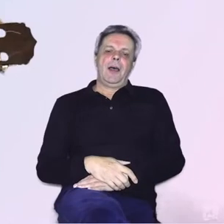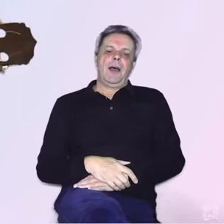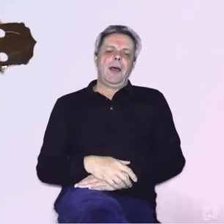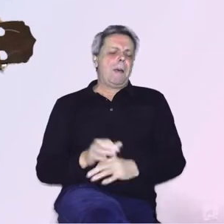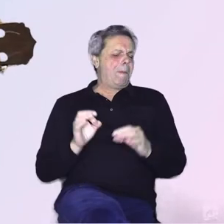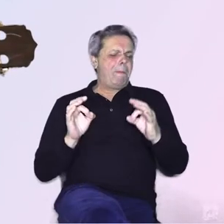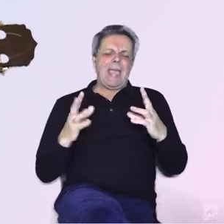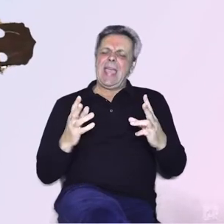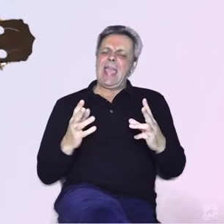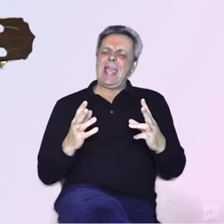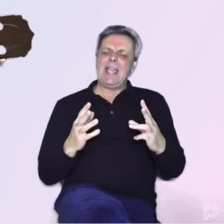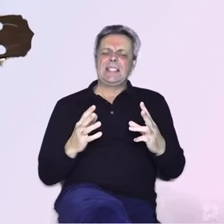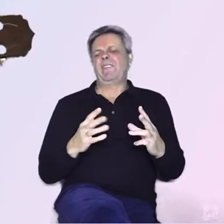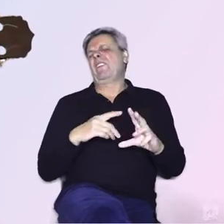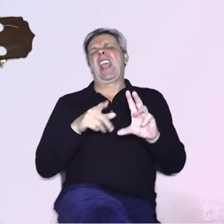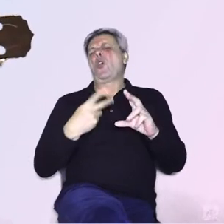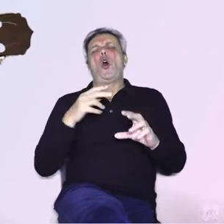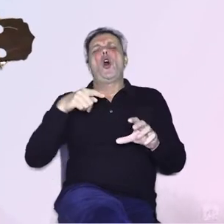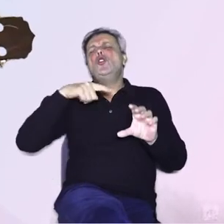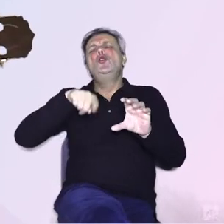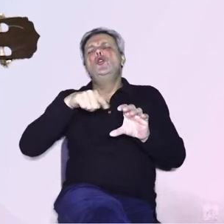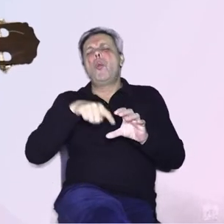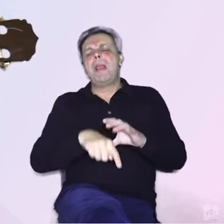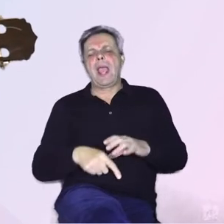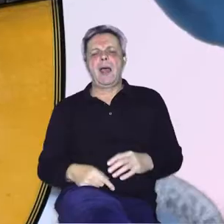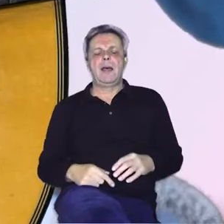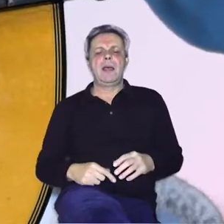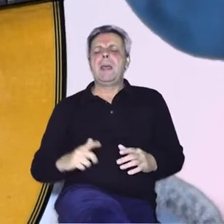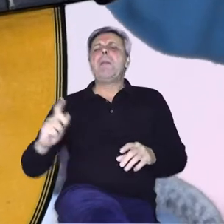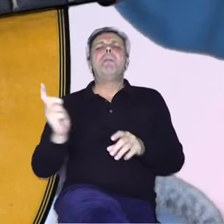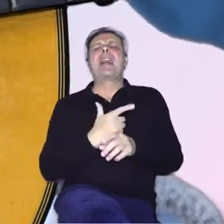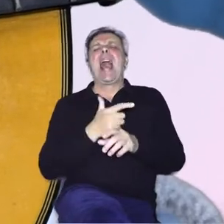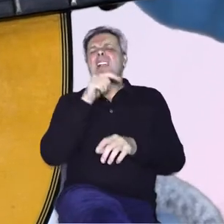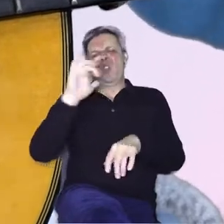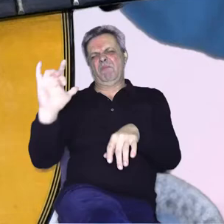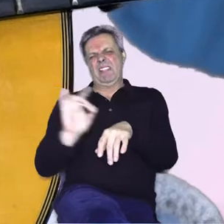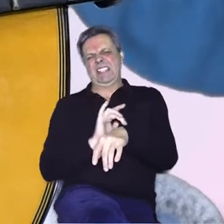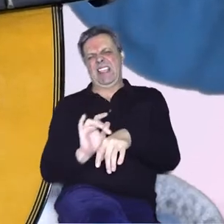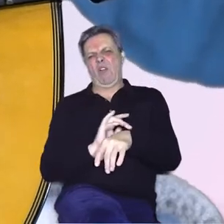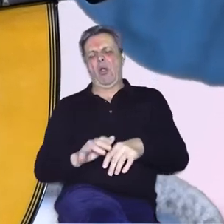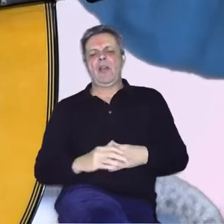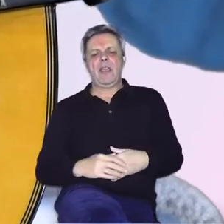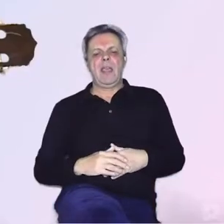bez vljedno šuplje, prazno i sivo,